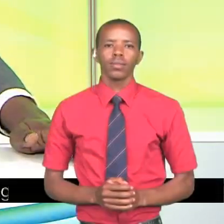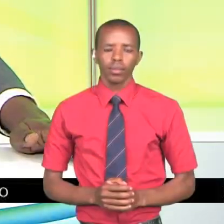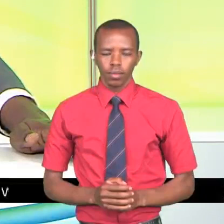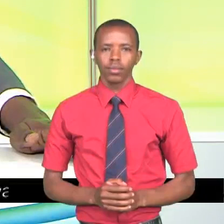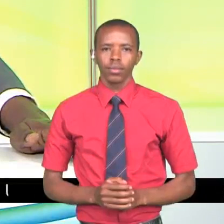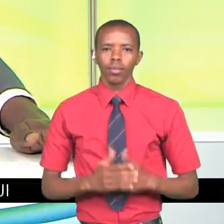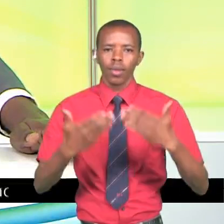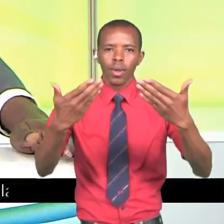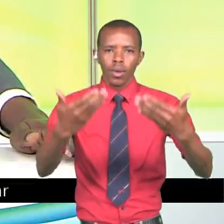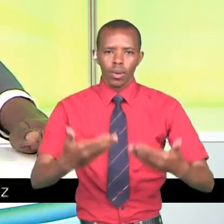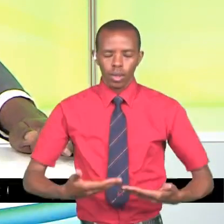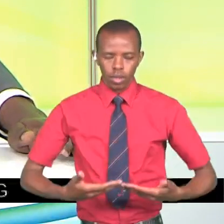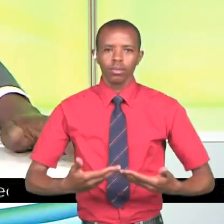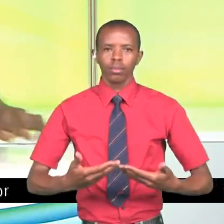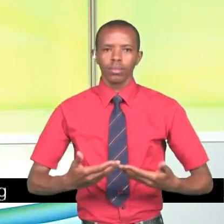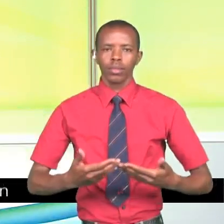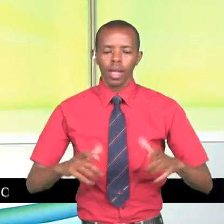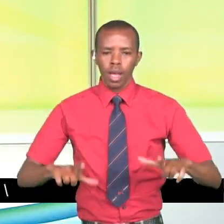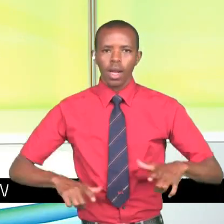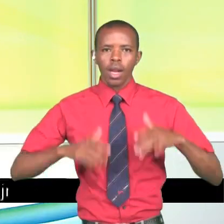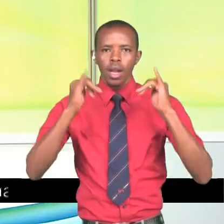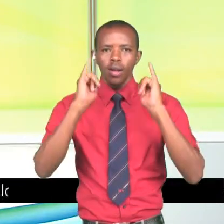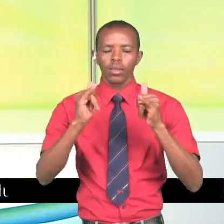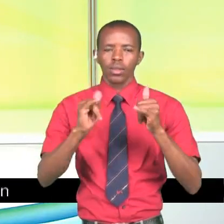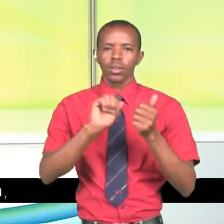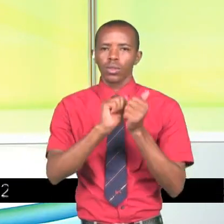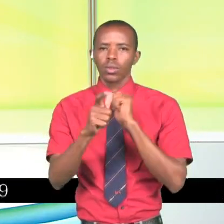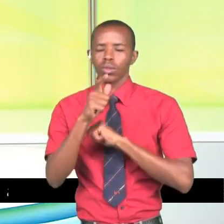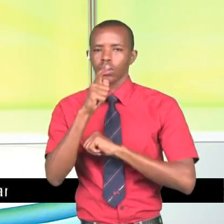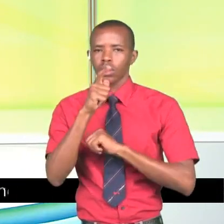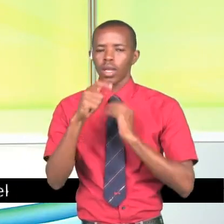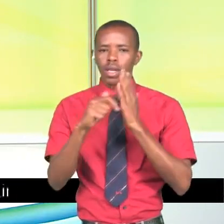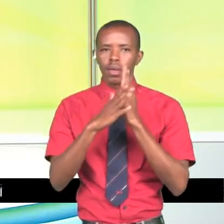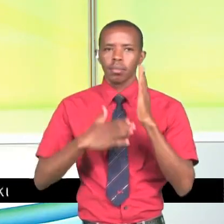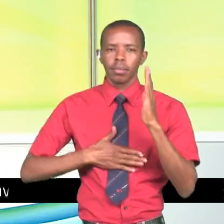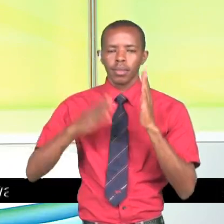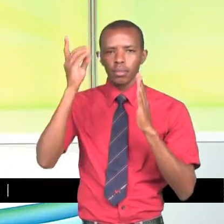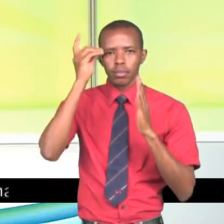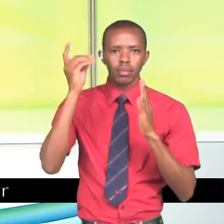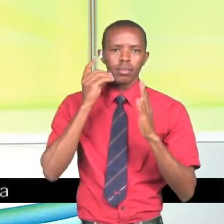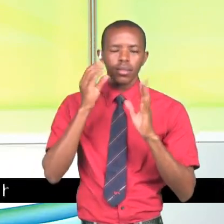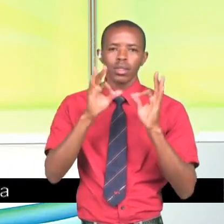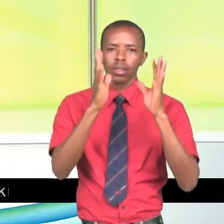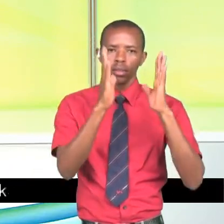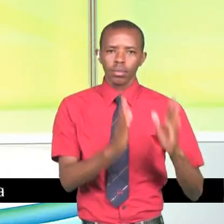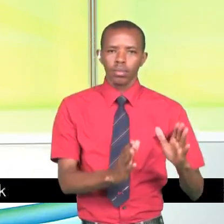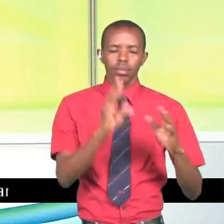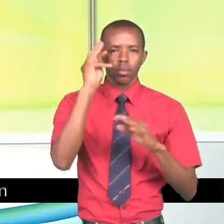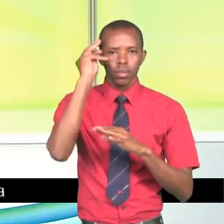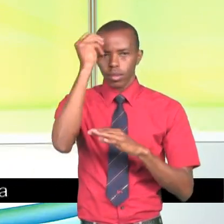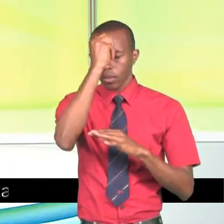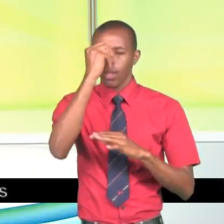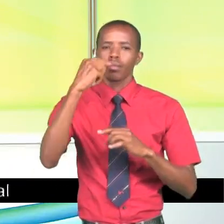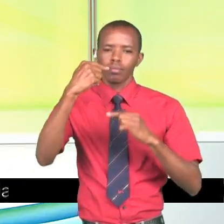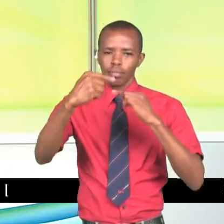Na mkaribu tena mpenzi mtazamaji matangazo ya wani kwa sasa ni ya switcha dhuhuri. Ukonami Daniel Kituna mfasiliwa kwa luge shara nibona Michael Maithi.